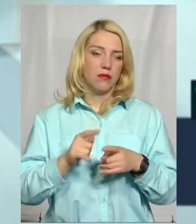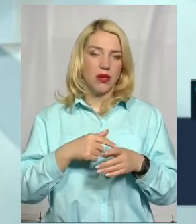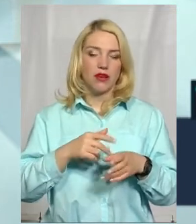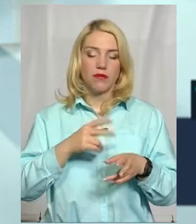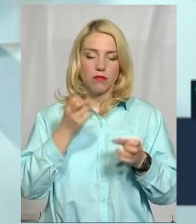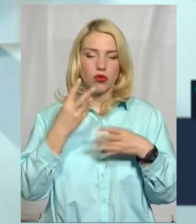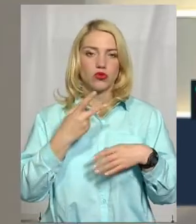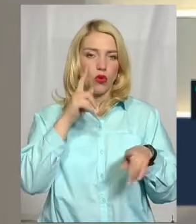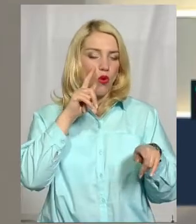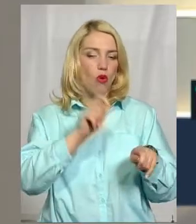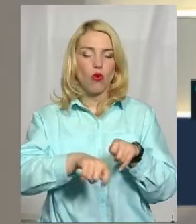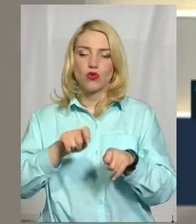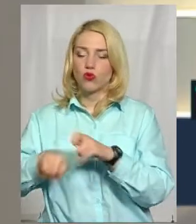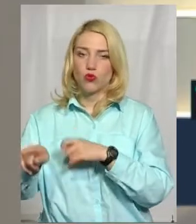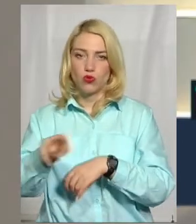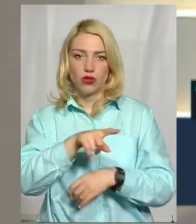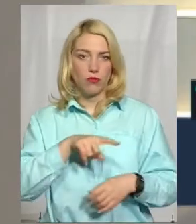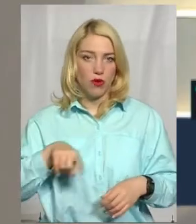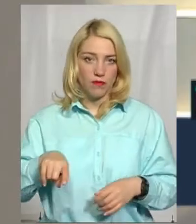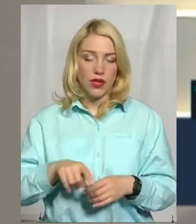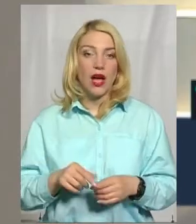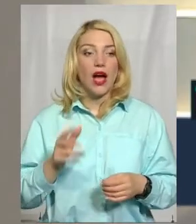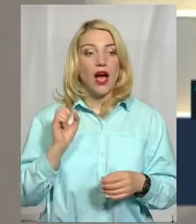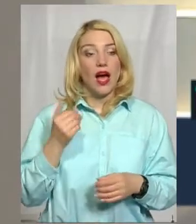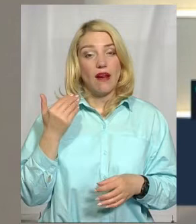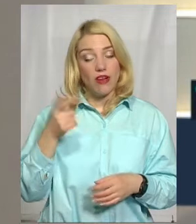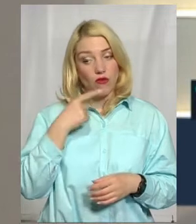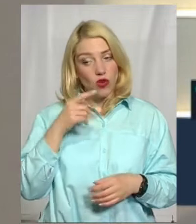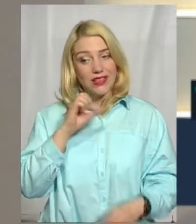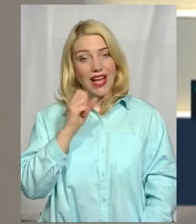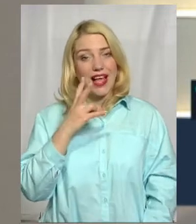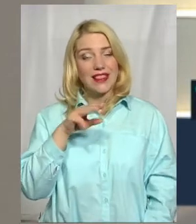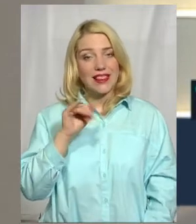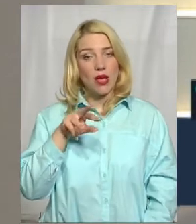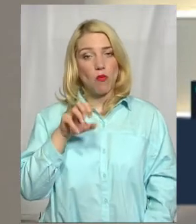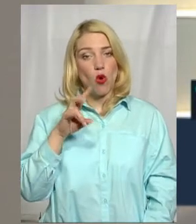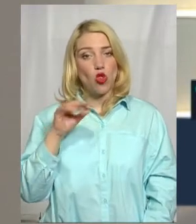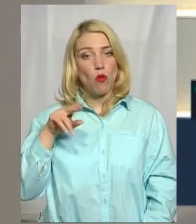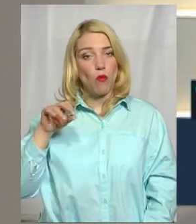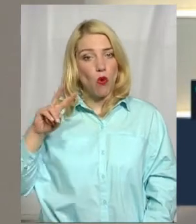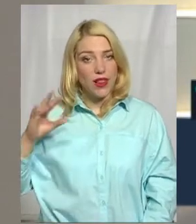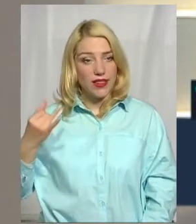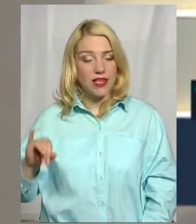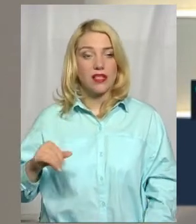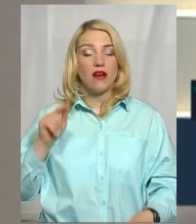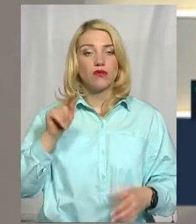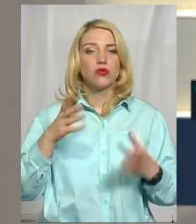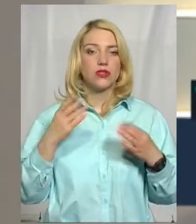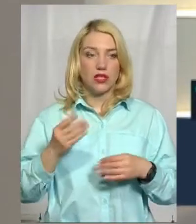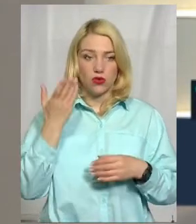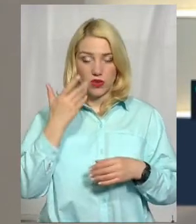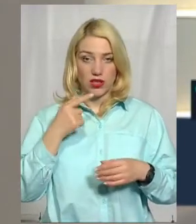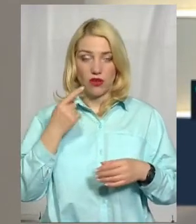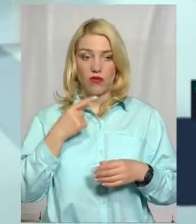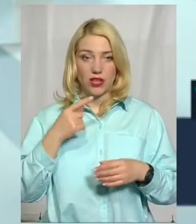контроль. А, до речі, ви згадали про антимонопольний, а я пригадала, що той день, коли заявили про підняття тарифів, ви